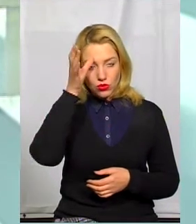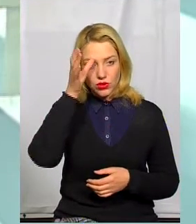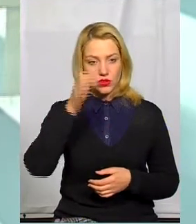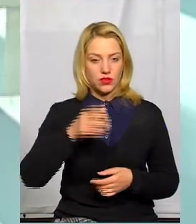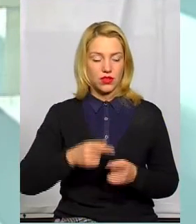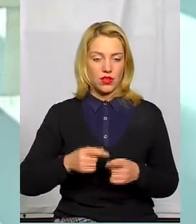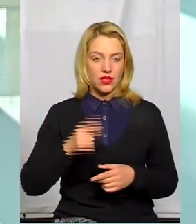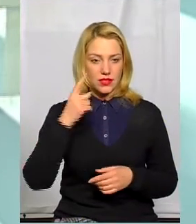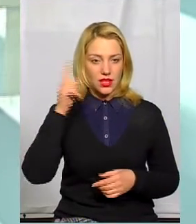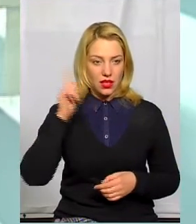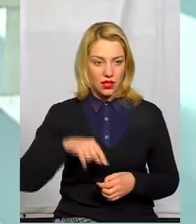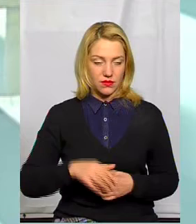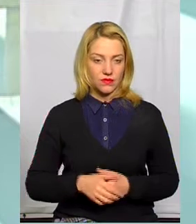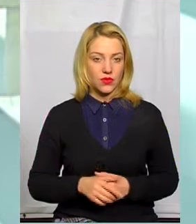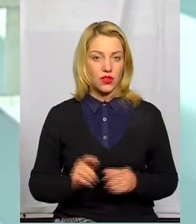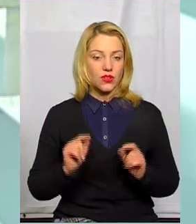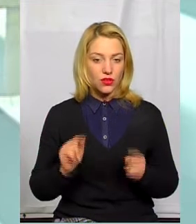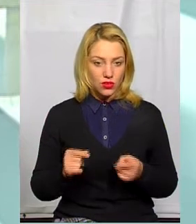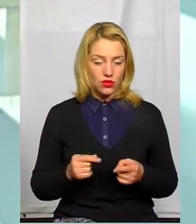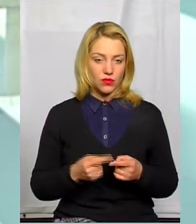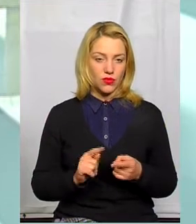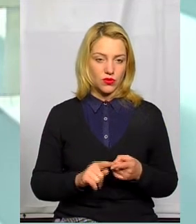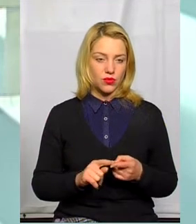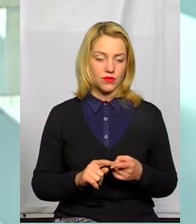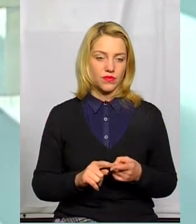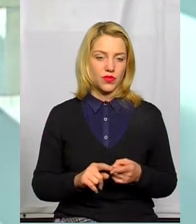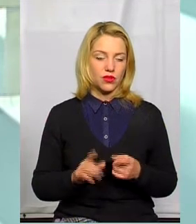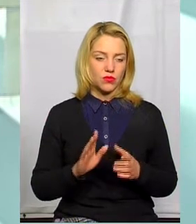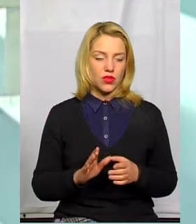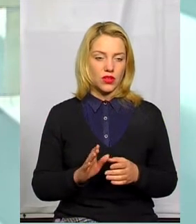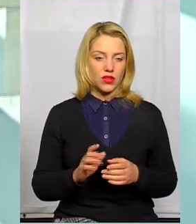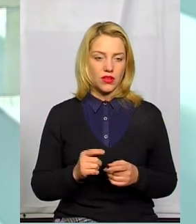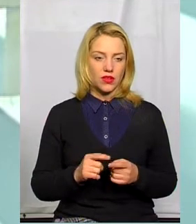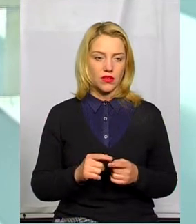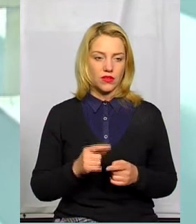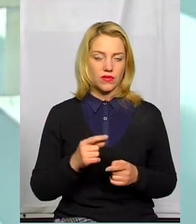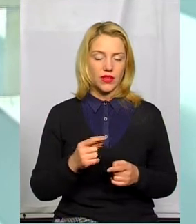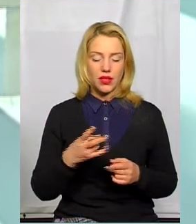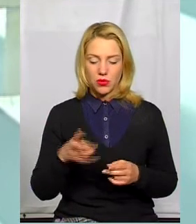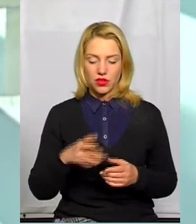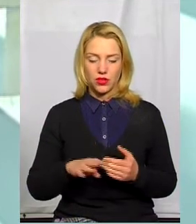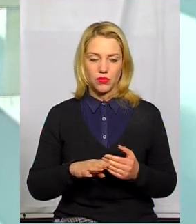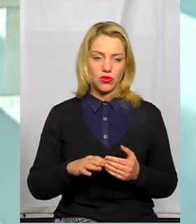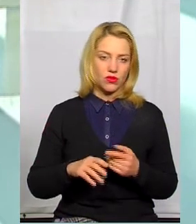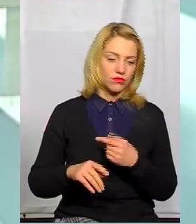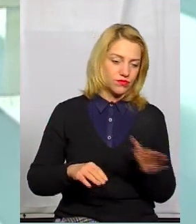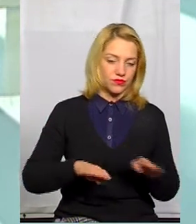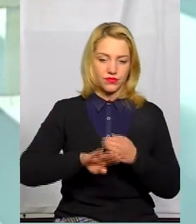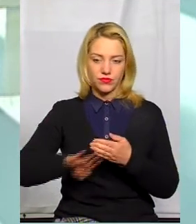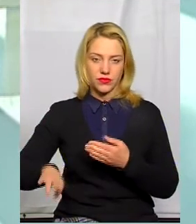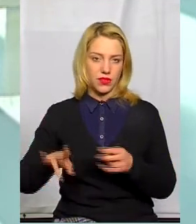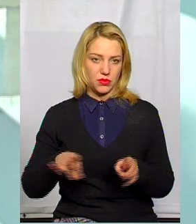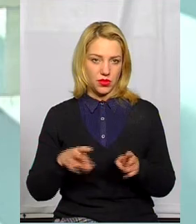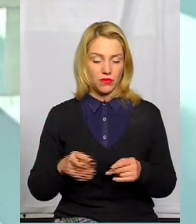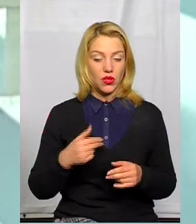розум, знання і так далі. І тому відривати одно від іншого зовсім не потрібно. Але для того,